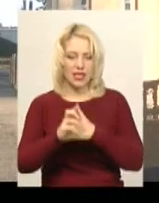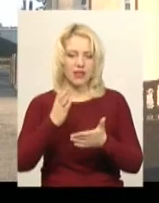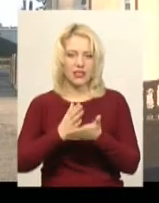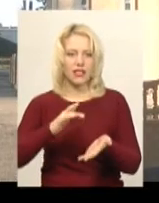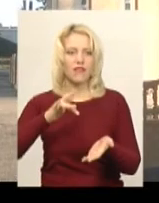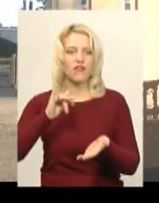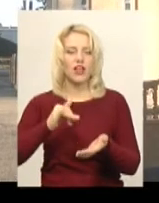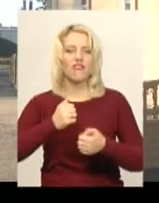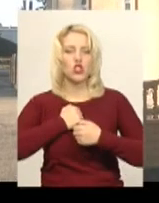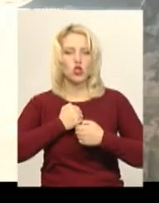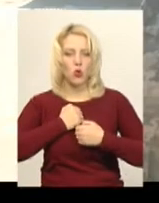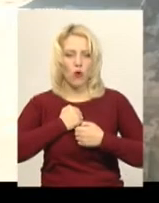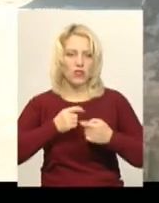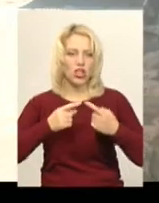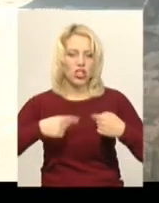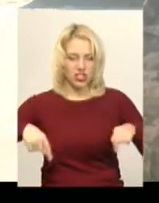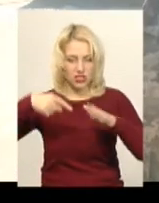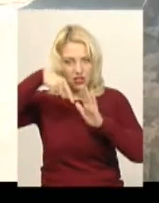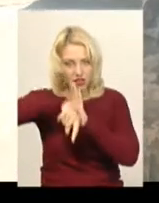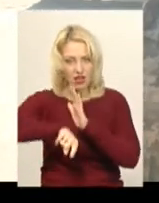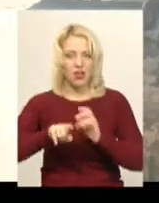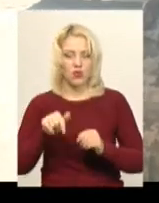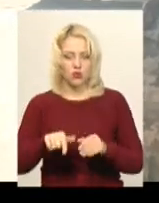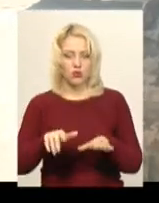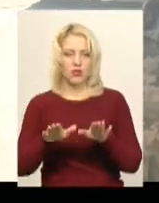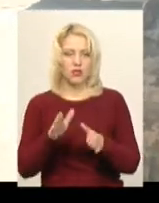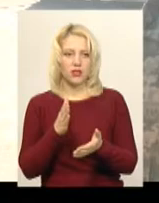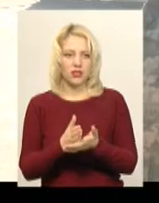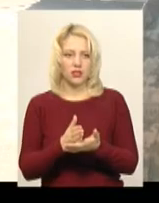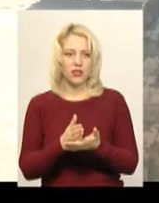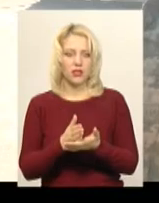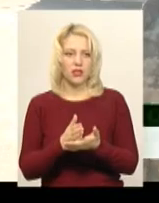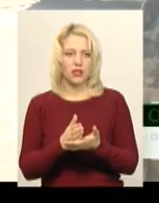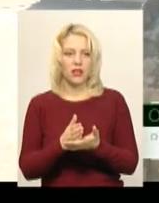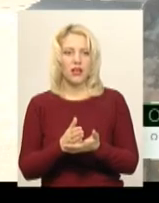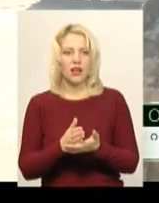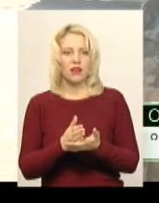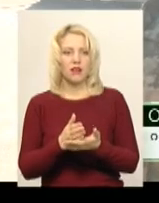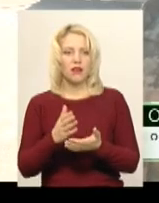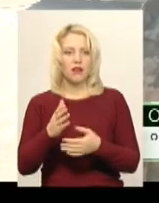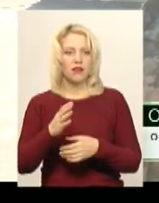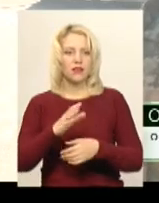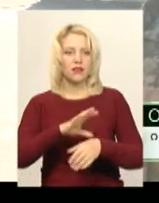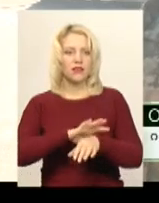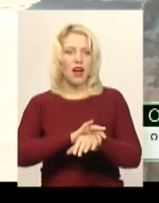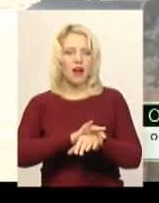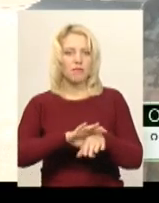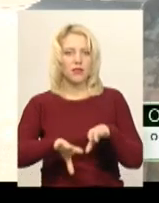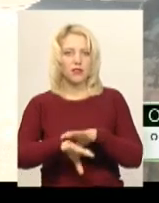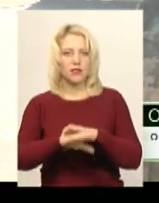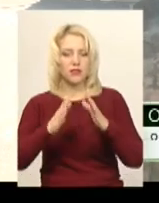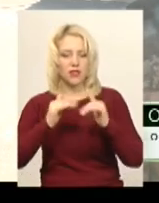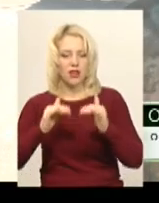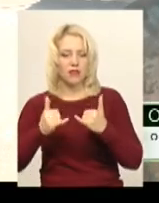розташування обрали спеціально. Тут в часи німецької окупації знаходиться конституційний табір для військовополонених, шталах 355-й,